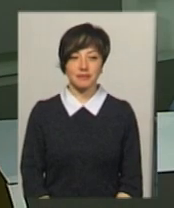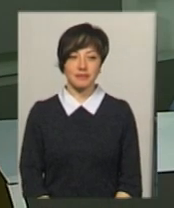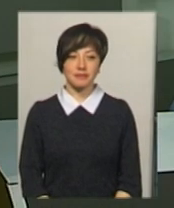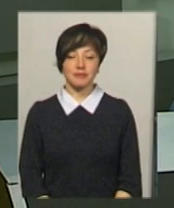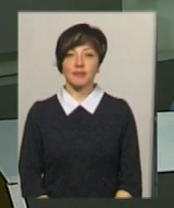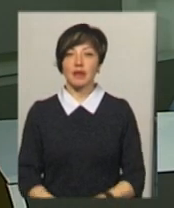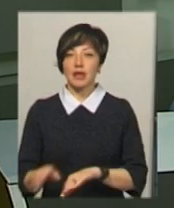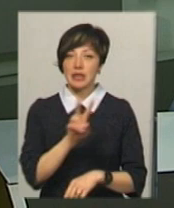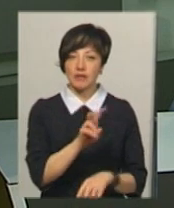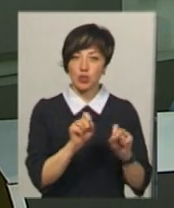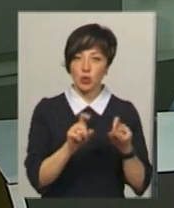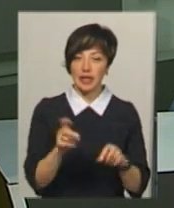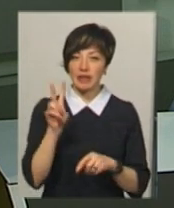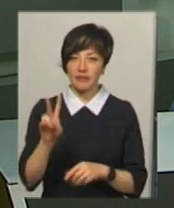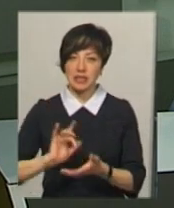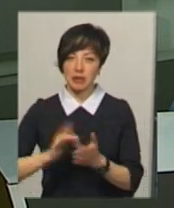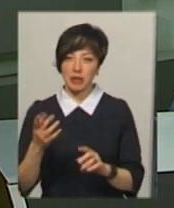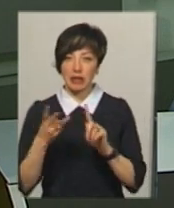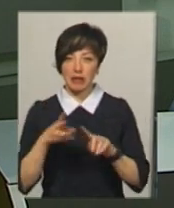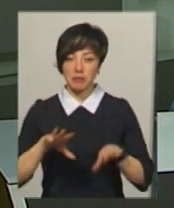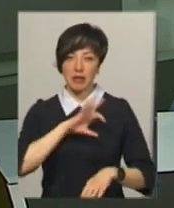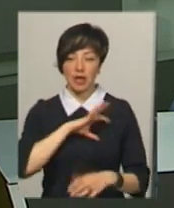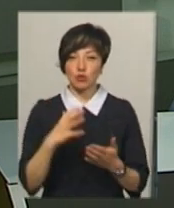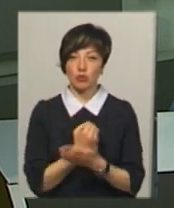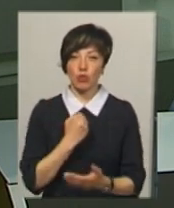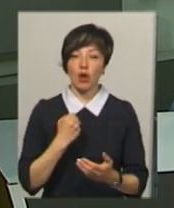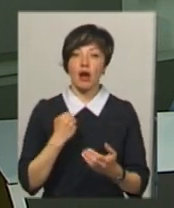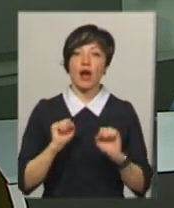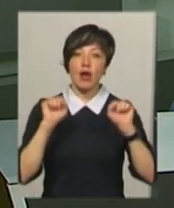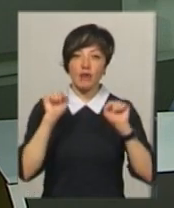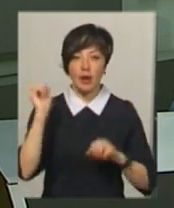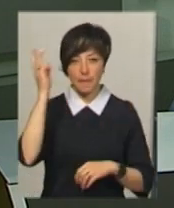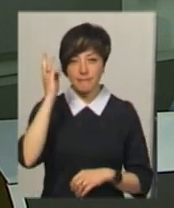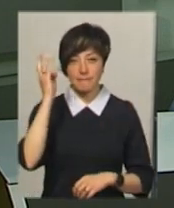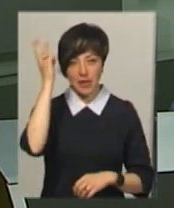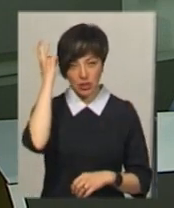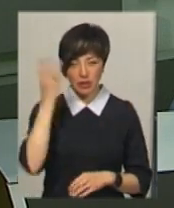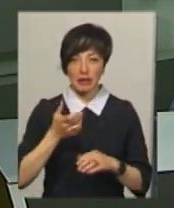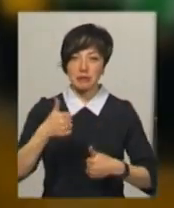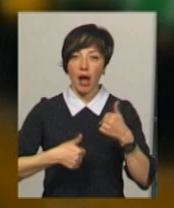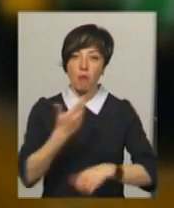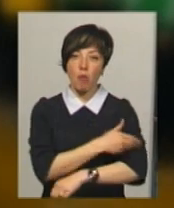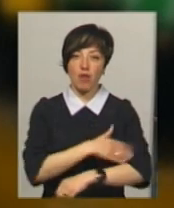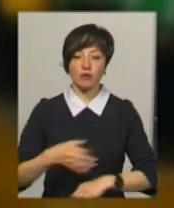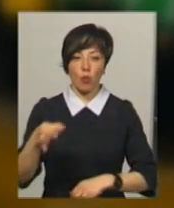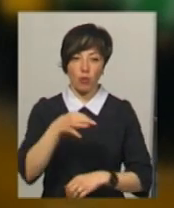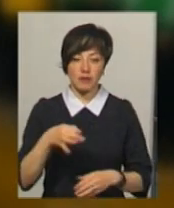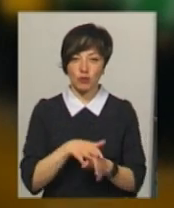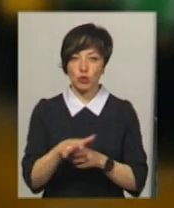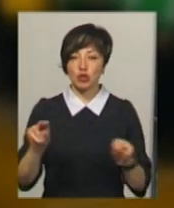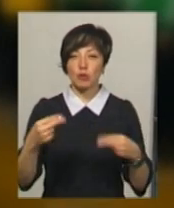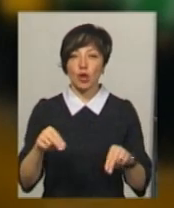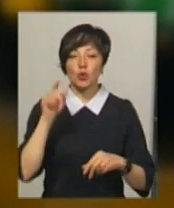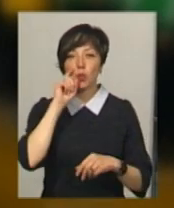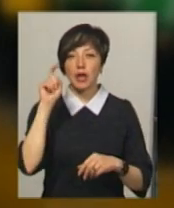Дві золоті, дві срібні та бронзові медалі здобули гирівики Хмельниччини на змаганнях в Полтавській області. У Миргороді відбувся